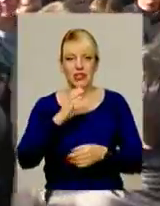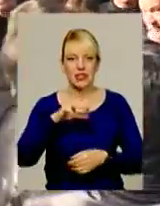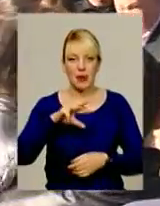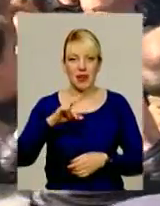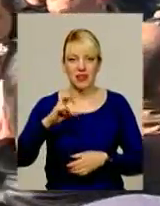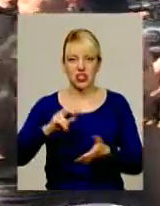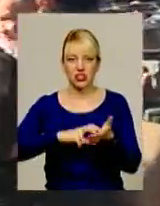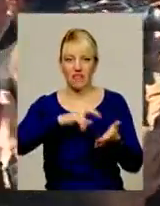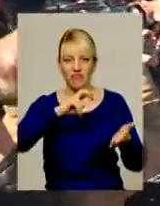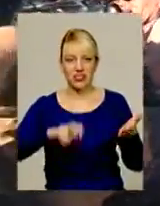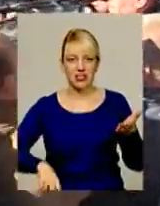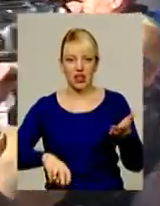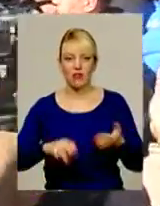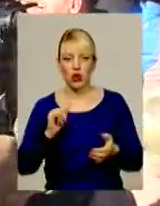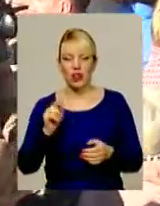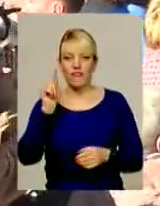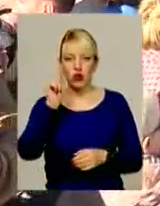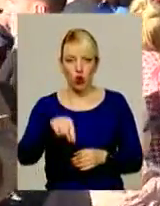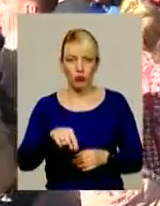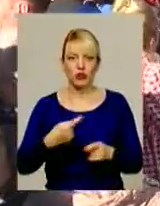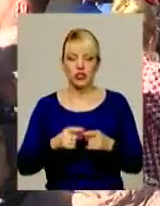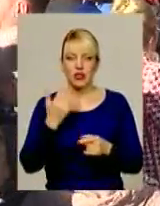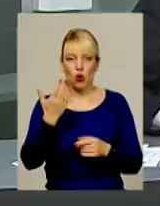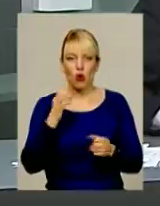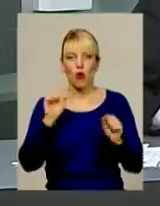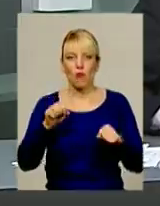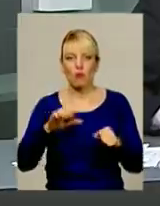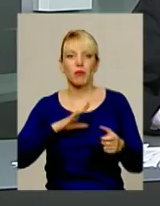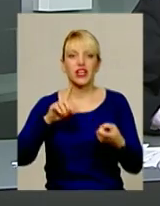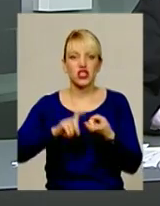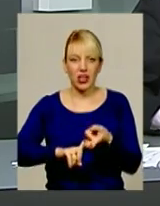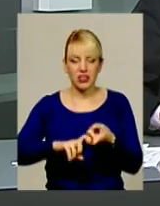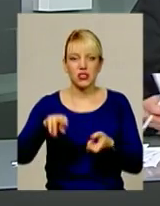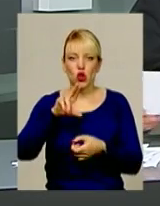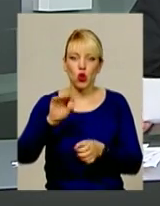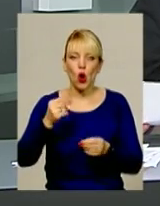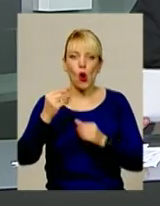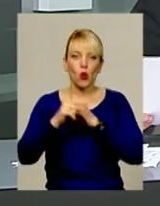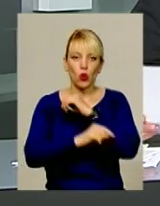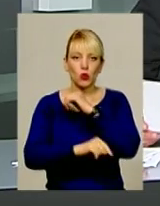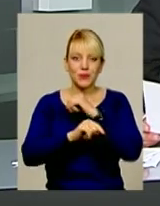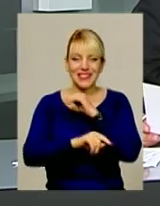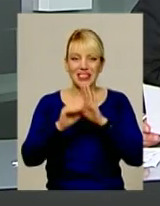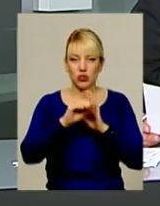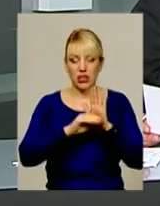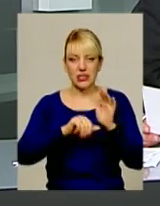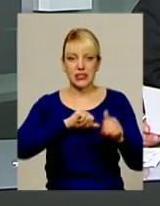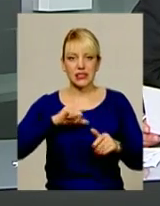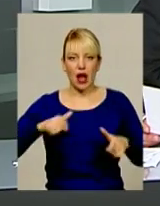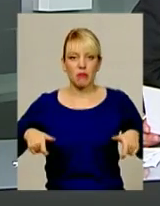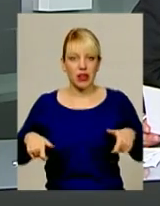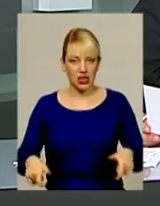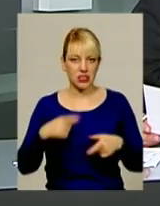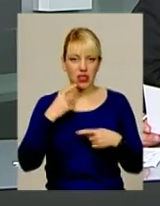піти у відставку. В тому числі і через його нібито причетність до корупційної схеми. Сам генерал тоді сказав, що до